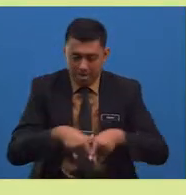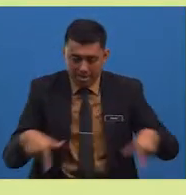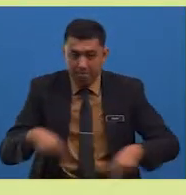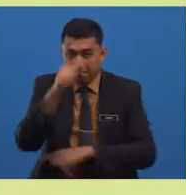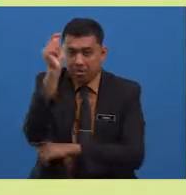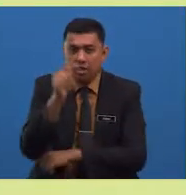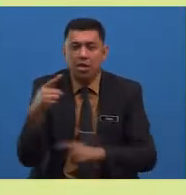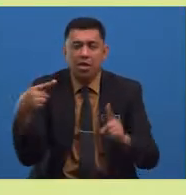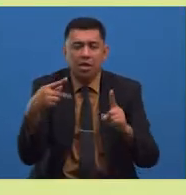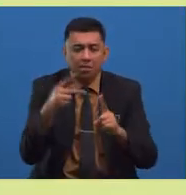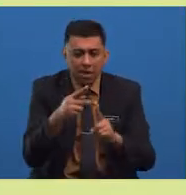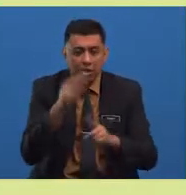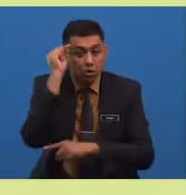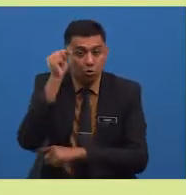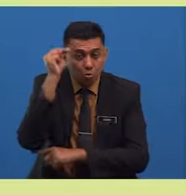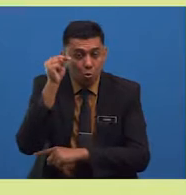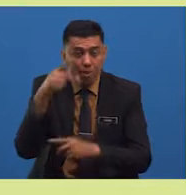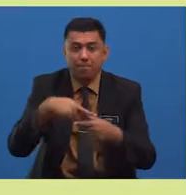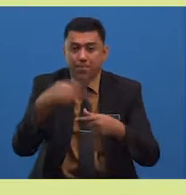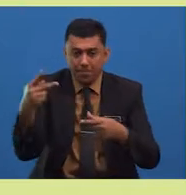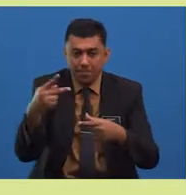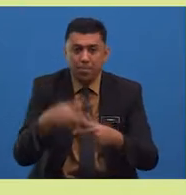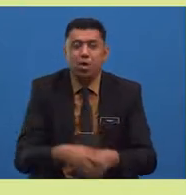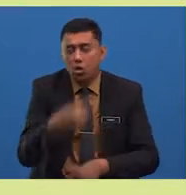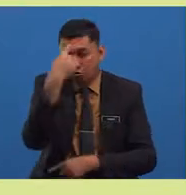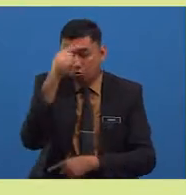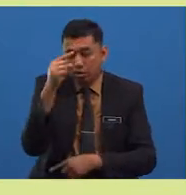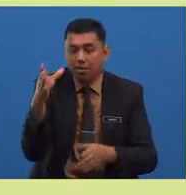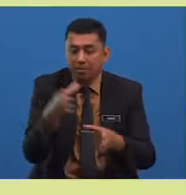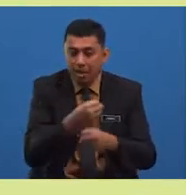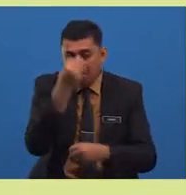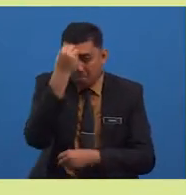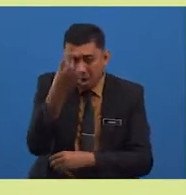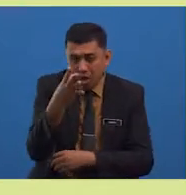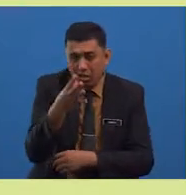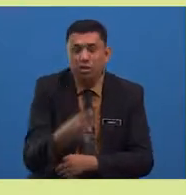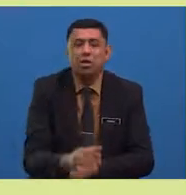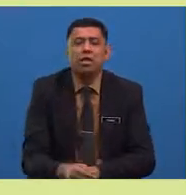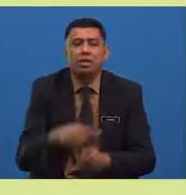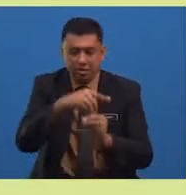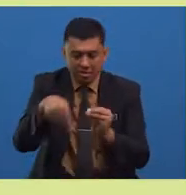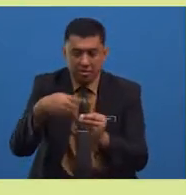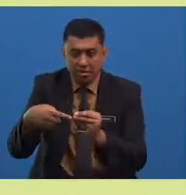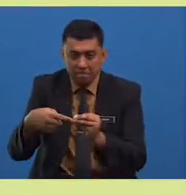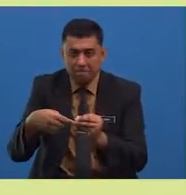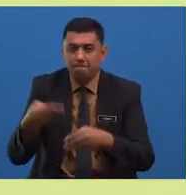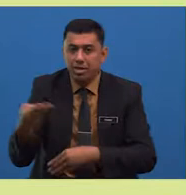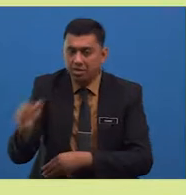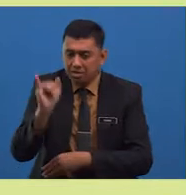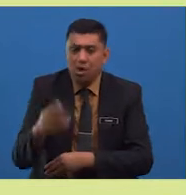empunya padi untuk mendapatkan maklumat tentang benda yang kuning kemilau.